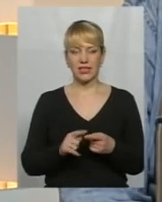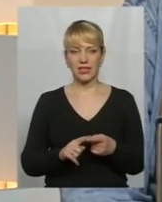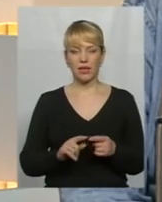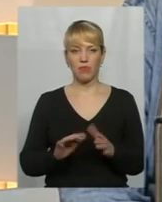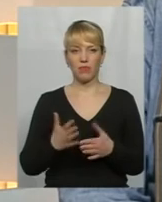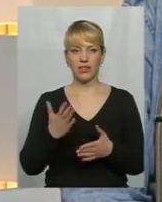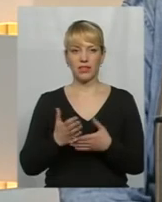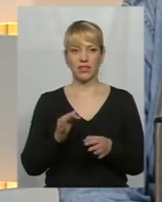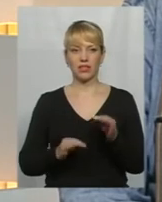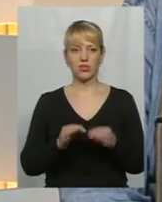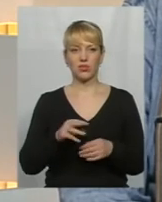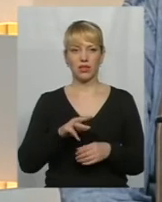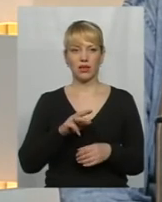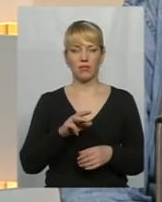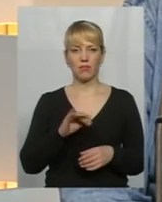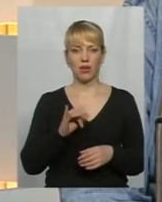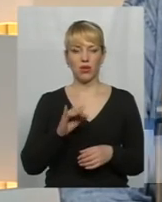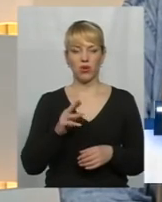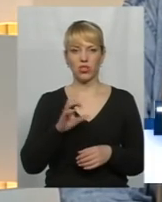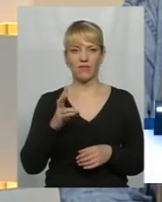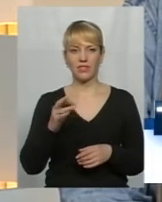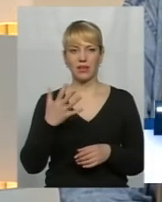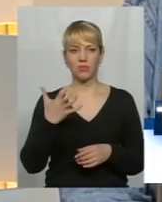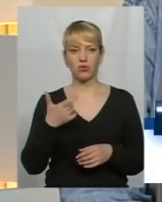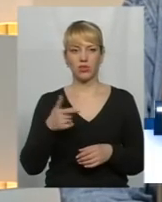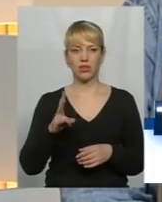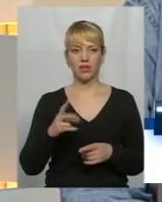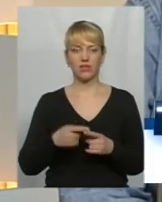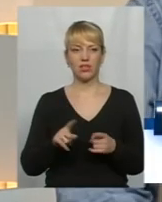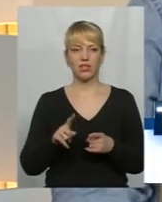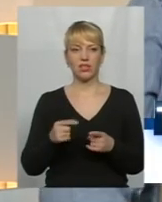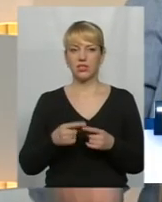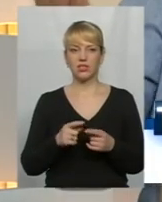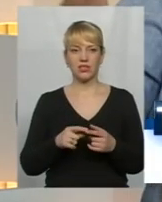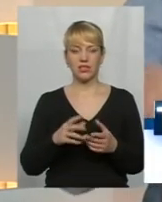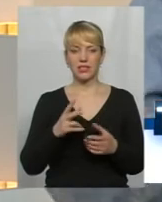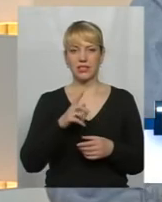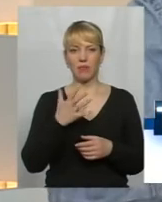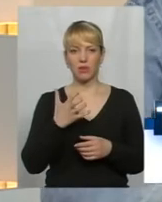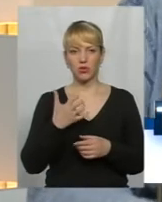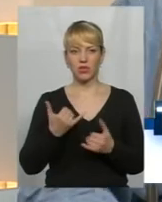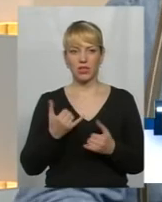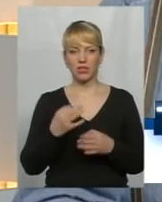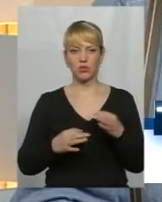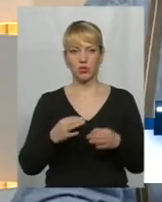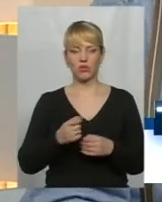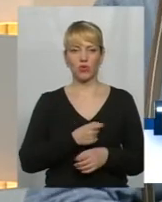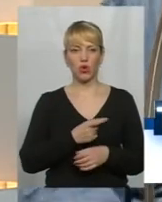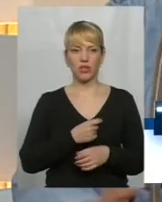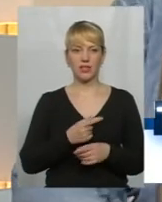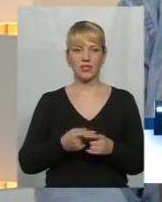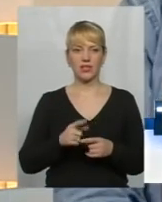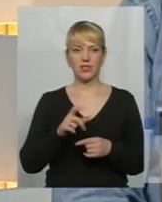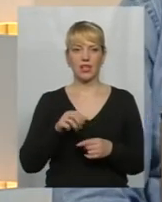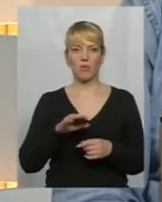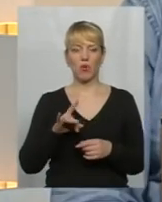проходить суд над Марошевською за тих 500 гривень, які вони собі нарахували. Тобто, за 500 гривень зараз суд в Одесі проходить над Марошевською за